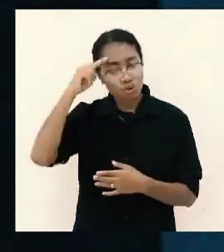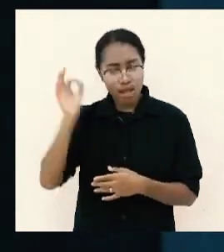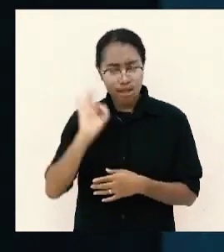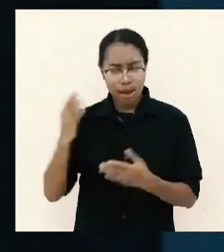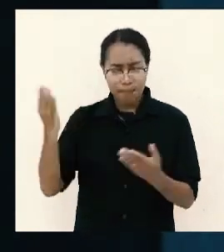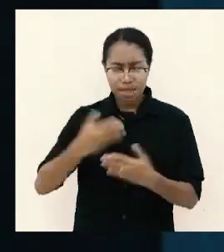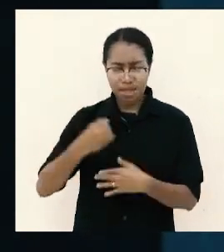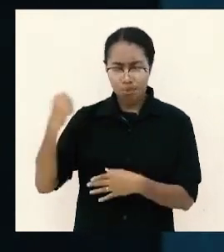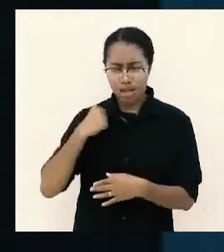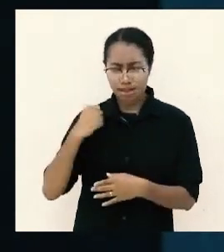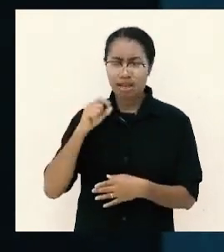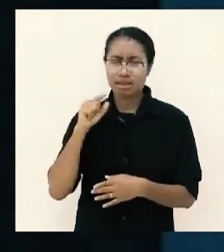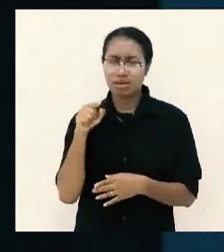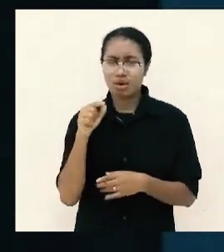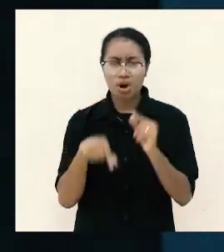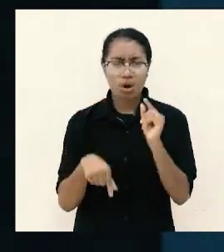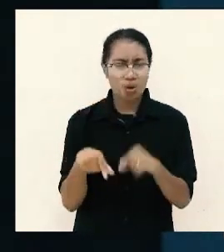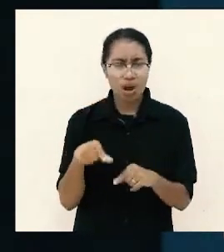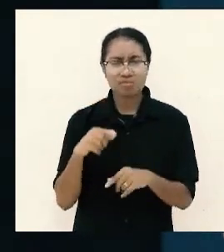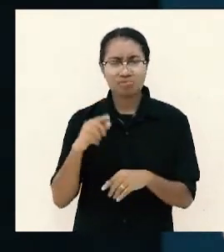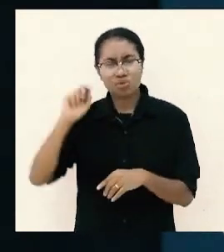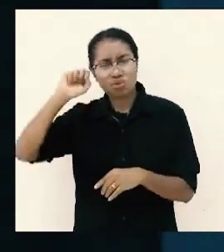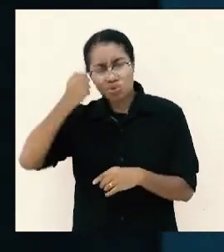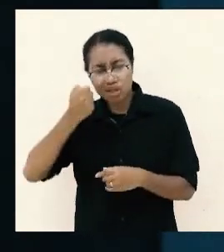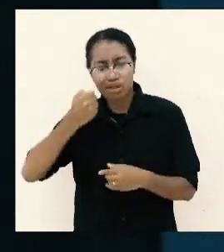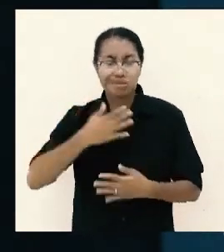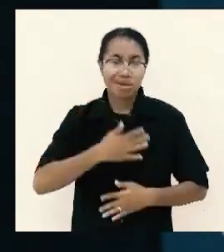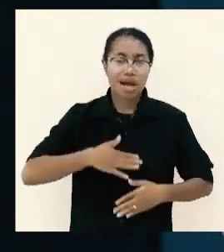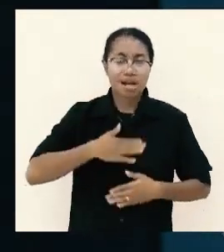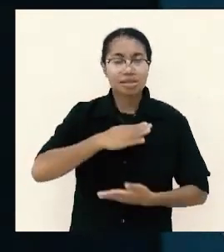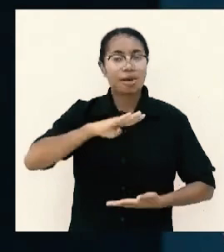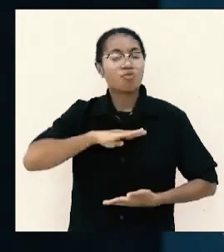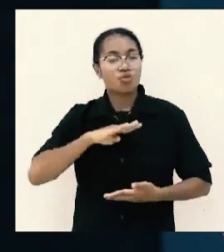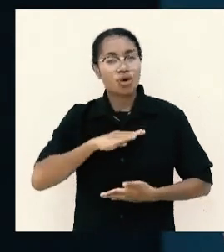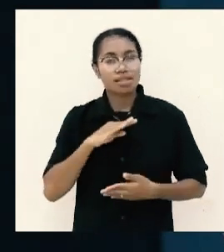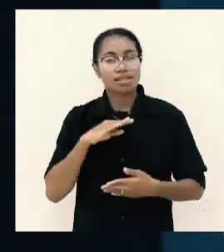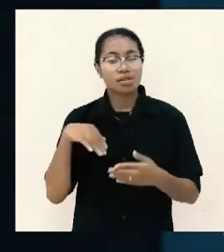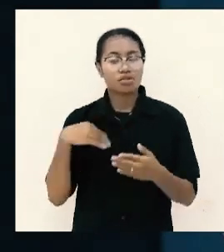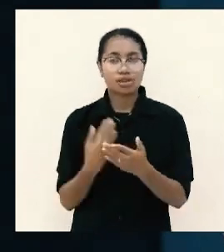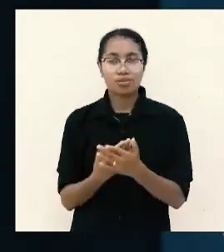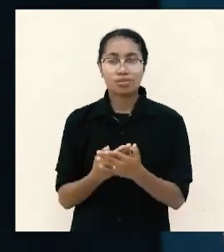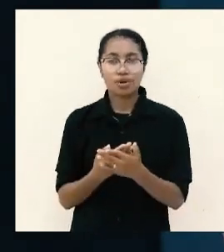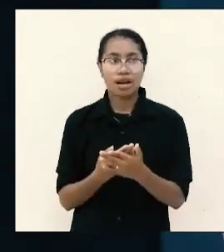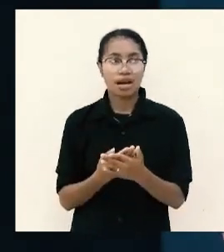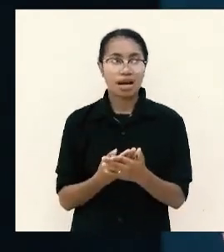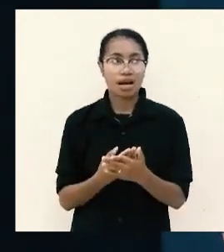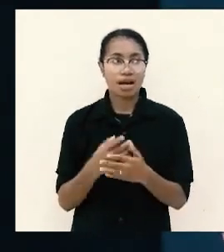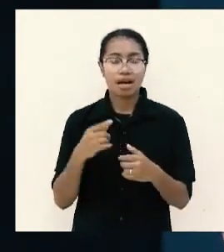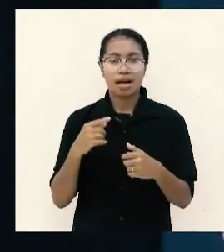kekuatan orang sukar untuk merasa puas atas segala keadaan